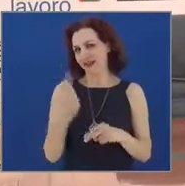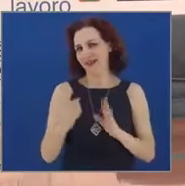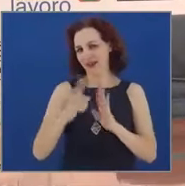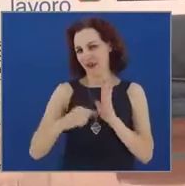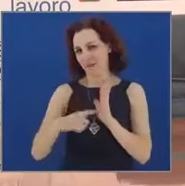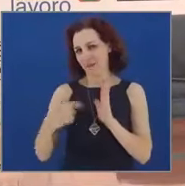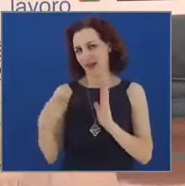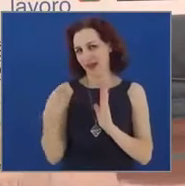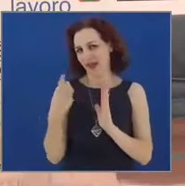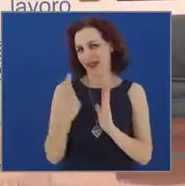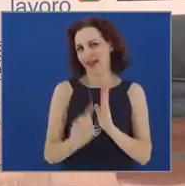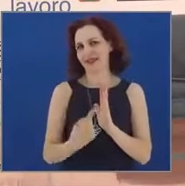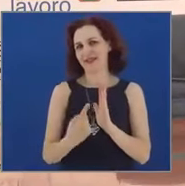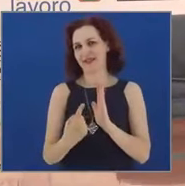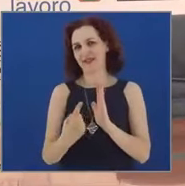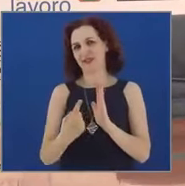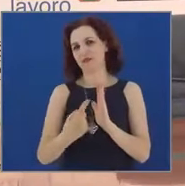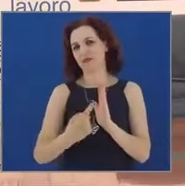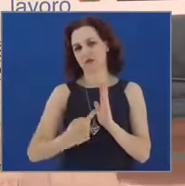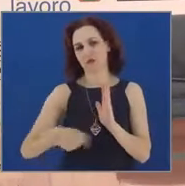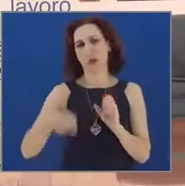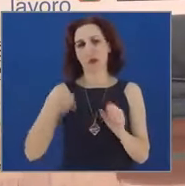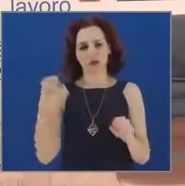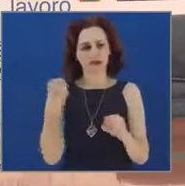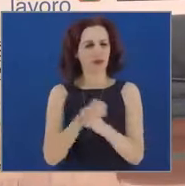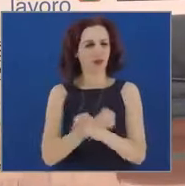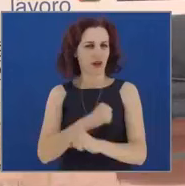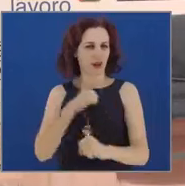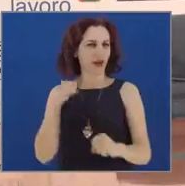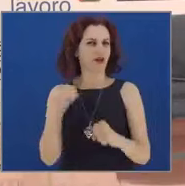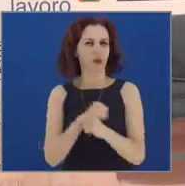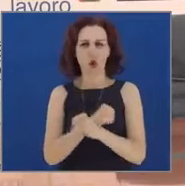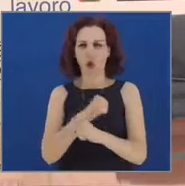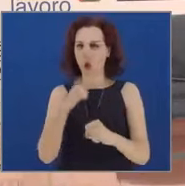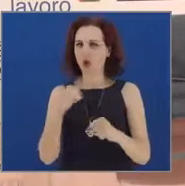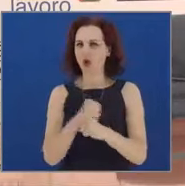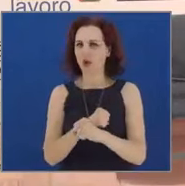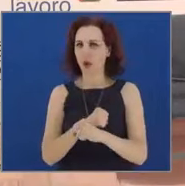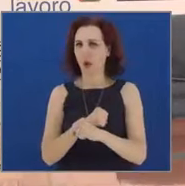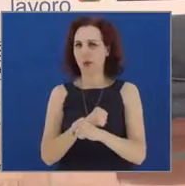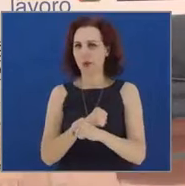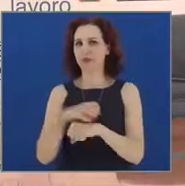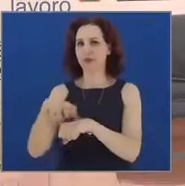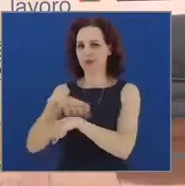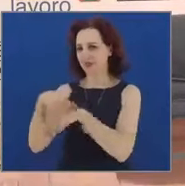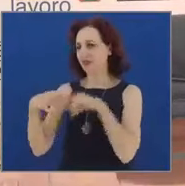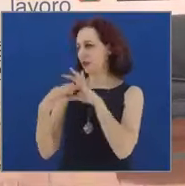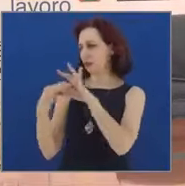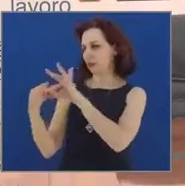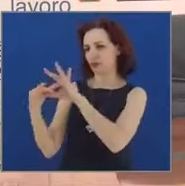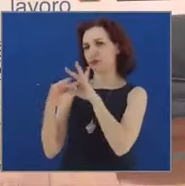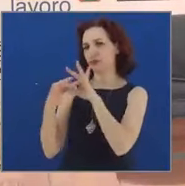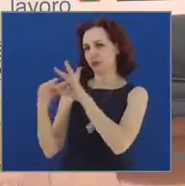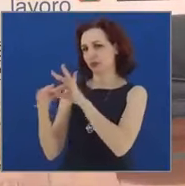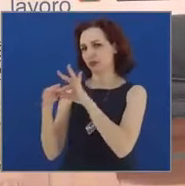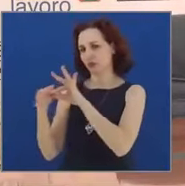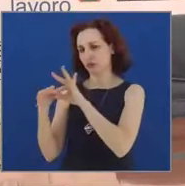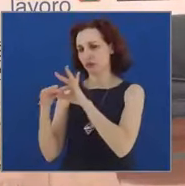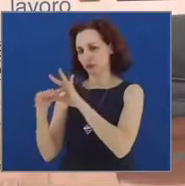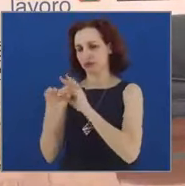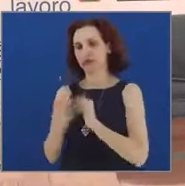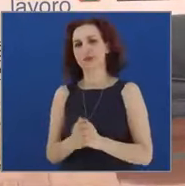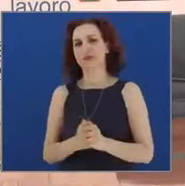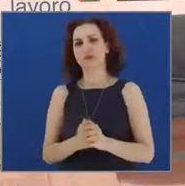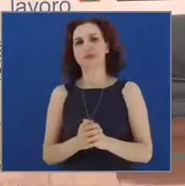stretto contatto e condivisione con il Ministero. Quindi anche questo, diciamo,